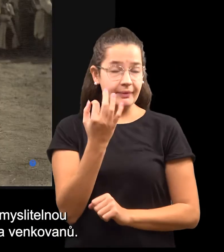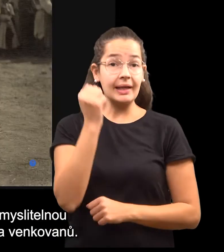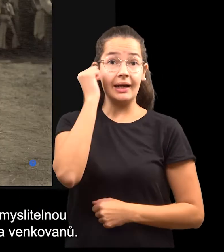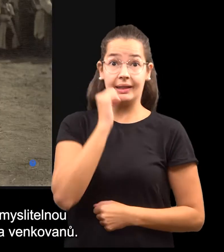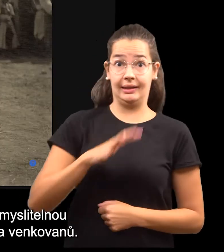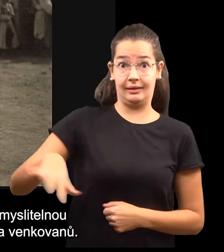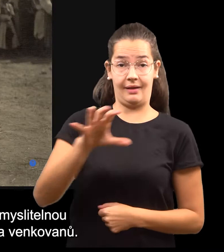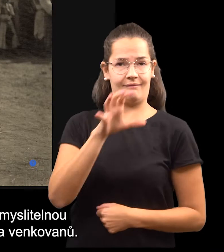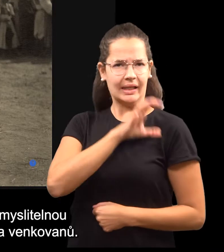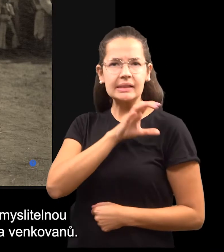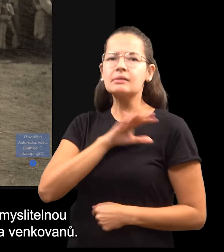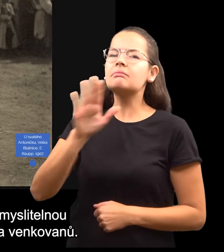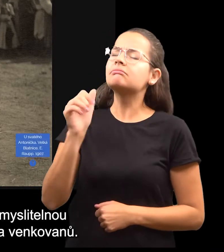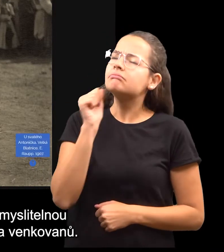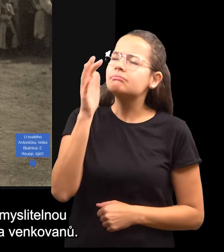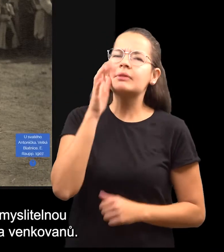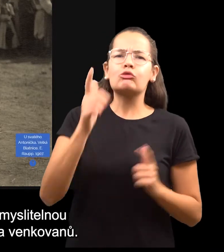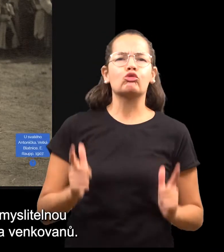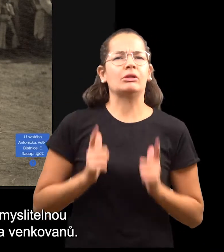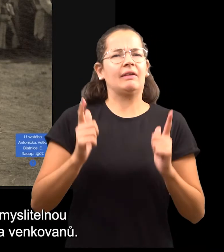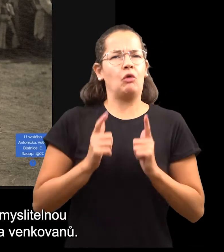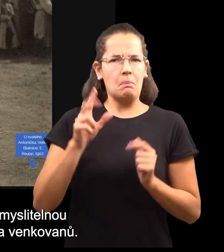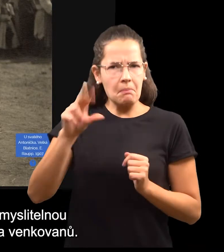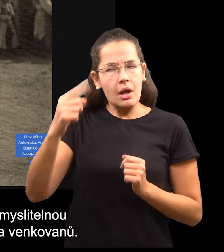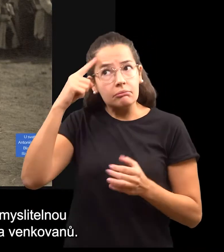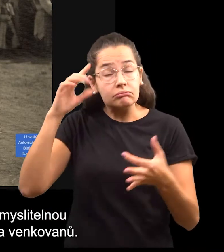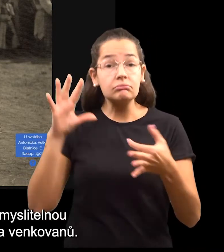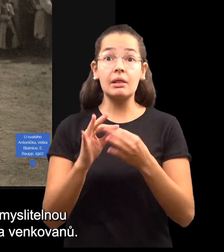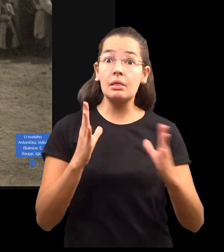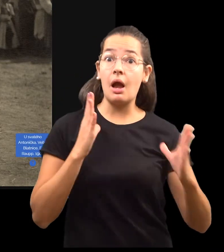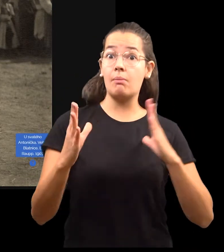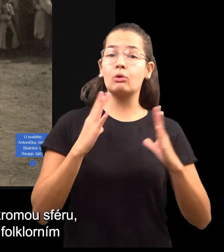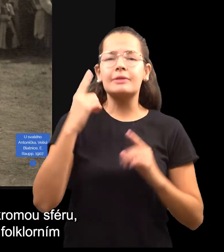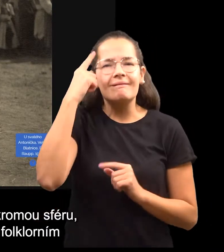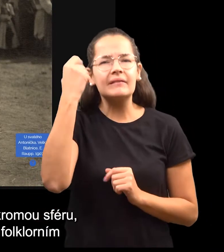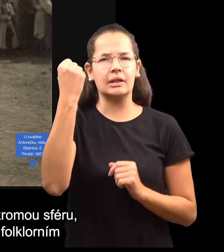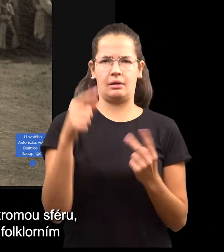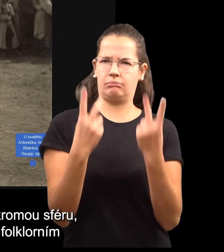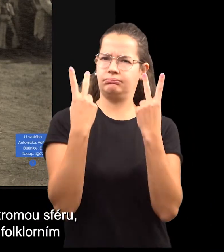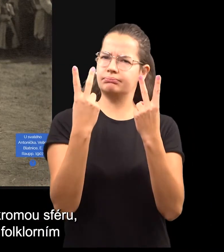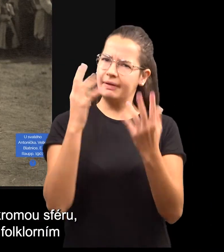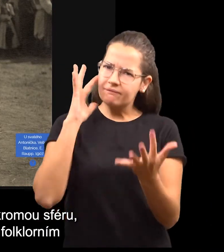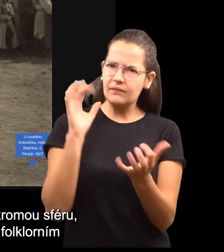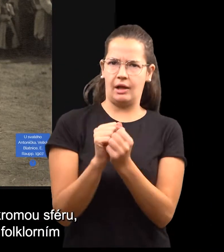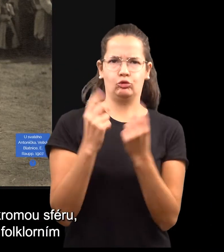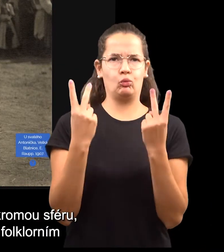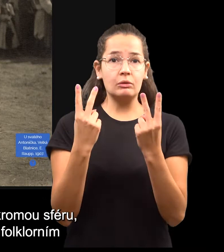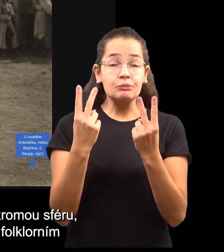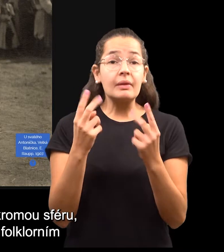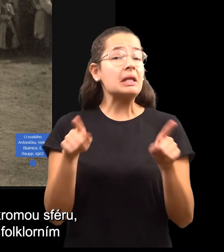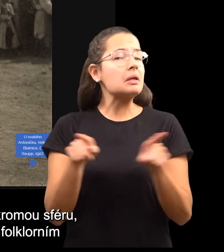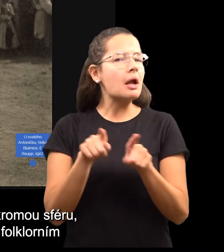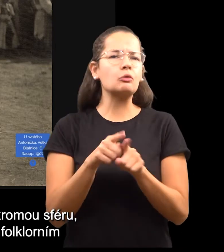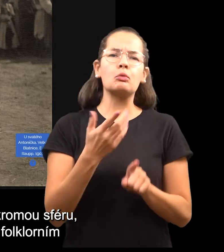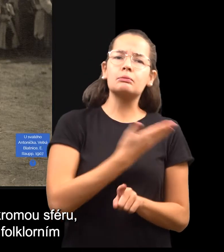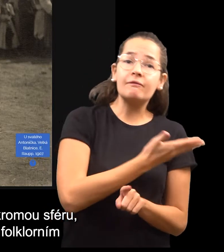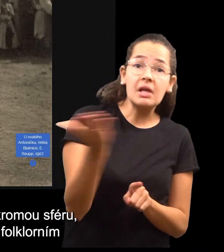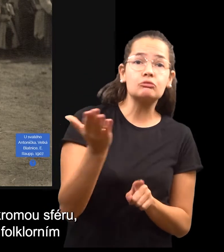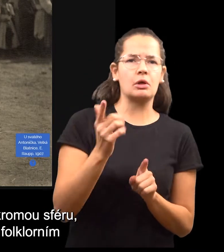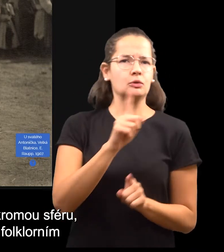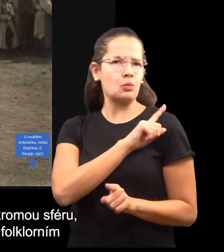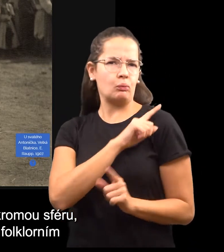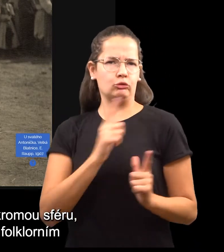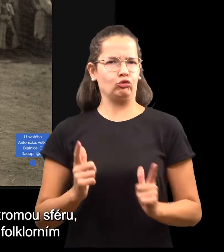Víra byla neodmyslitelnou součástí každodenního života venkovanů. Prostupovala veřejnou i soukromou sféru, její